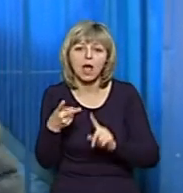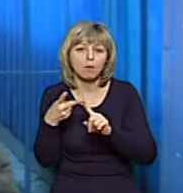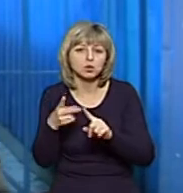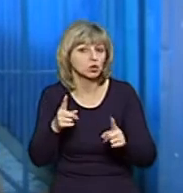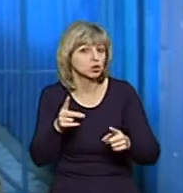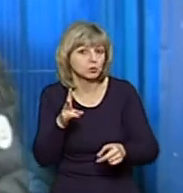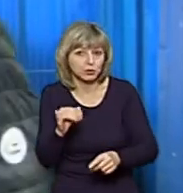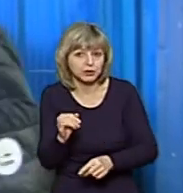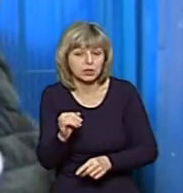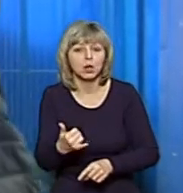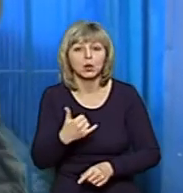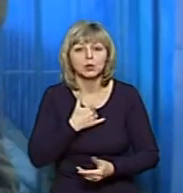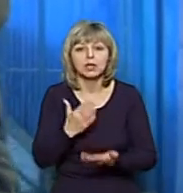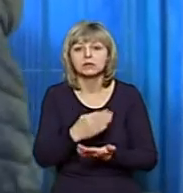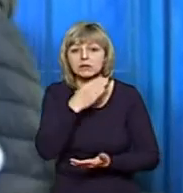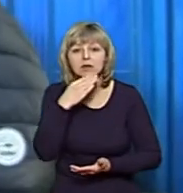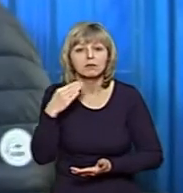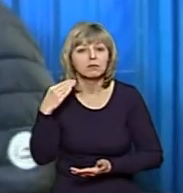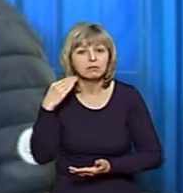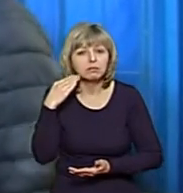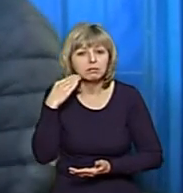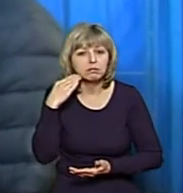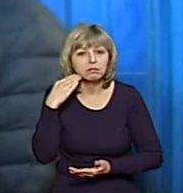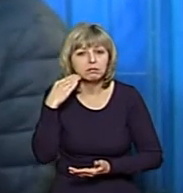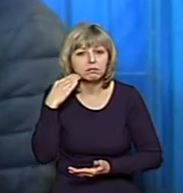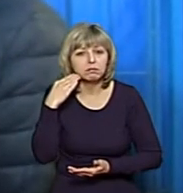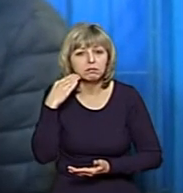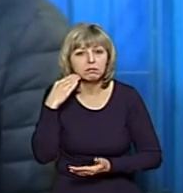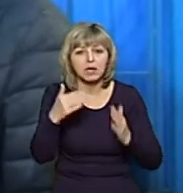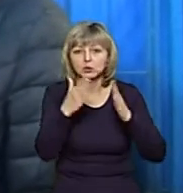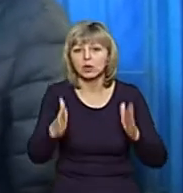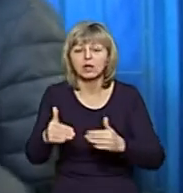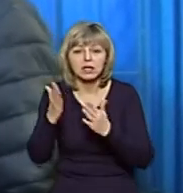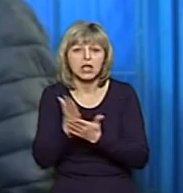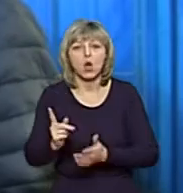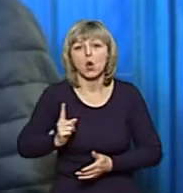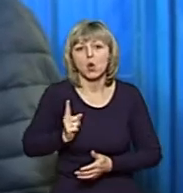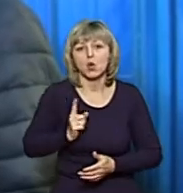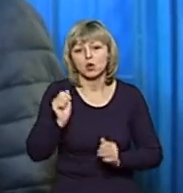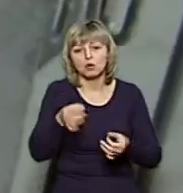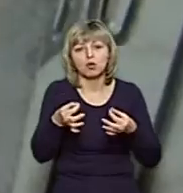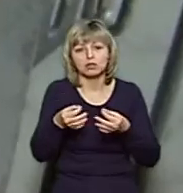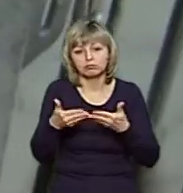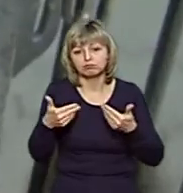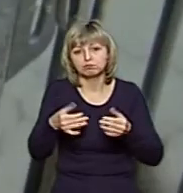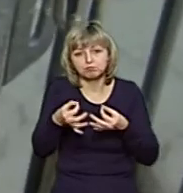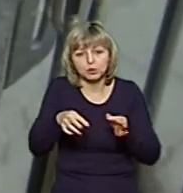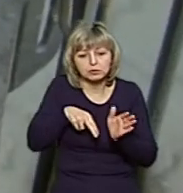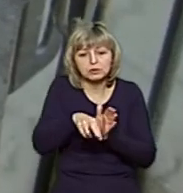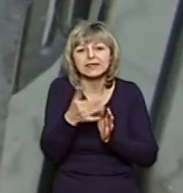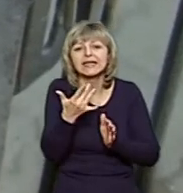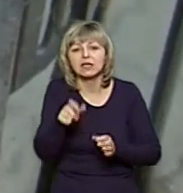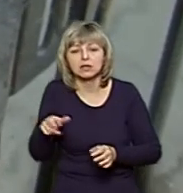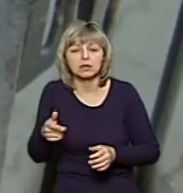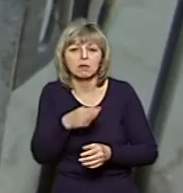-друге, чому ні? В нас є багато воріт, в нас є охорона, ми можемо запускати певну кількість людей. Більше 20